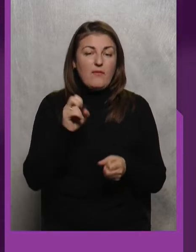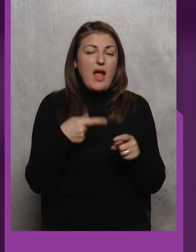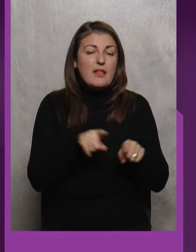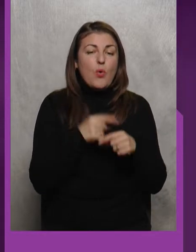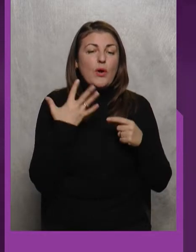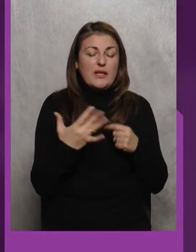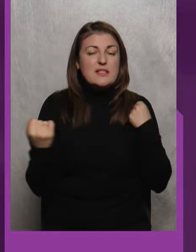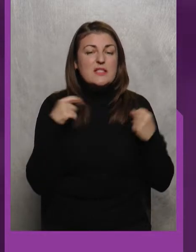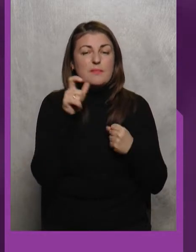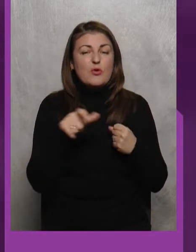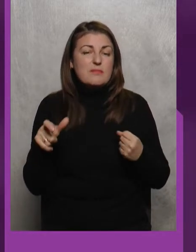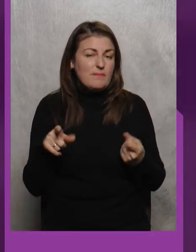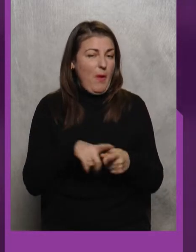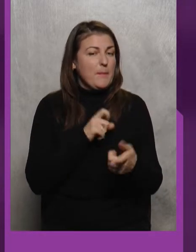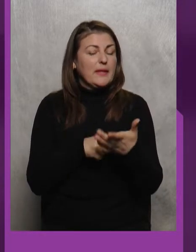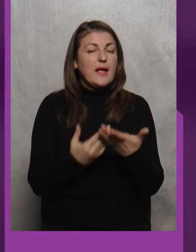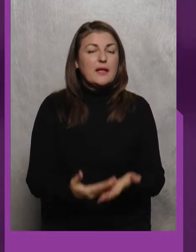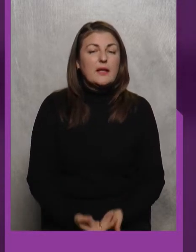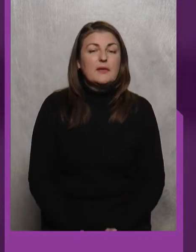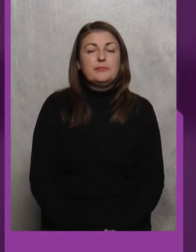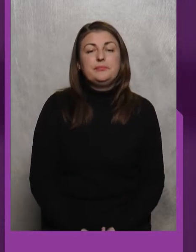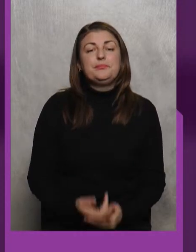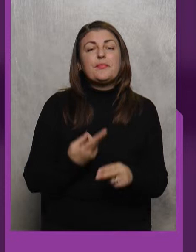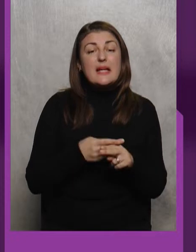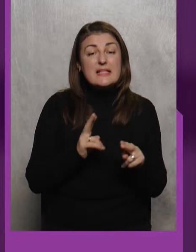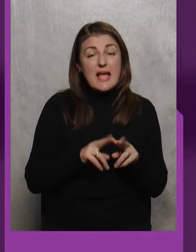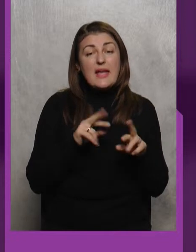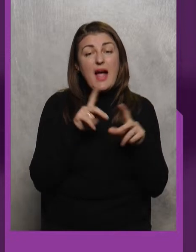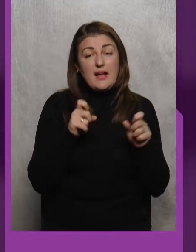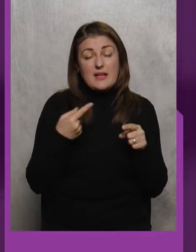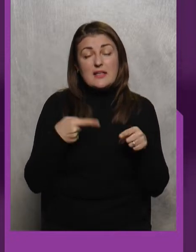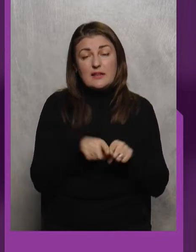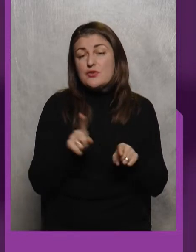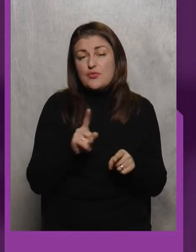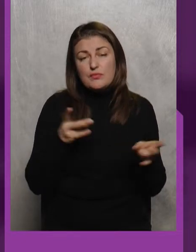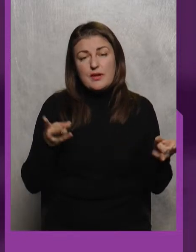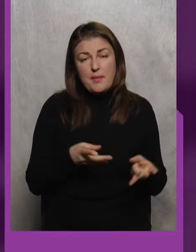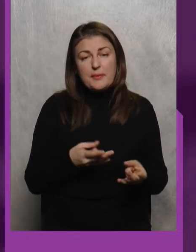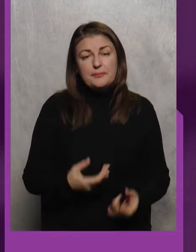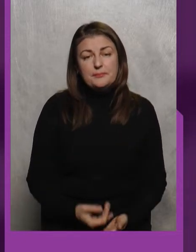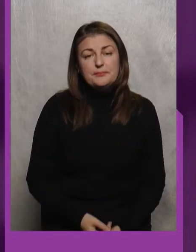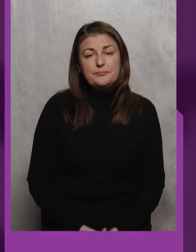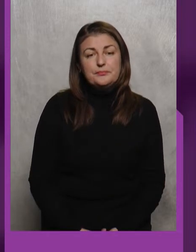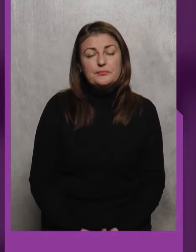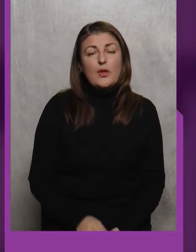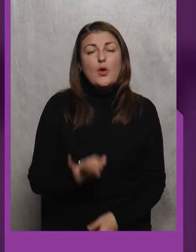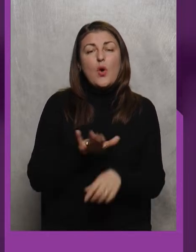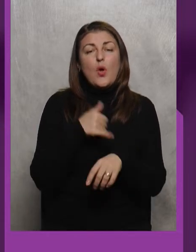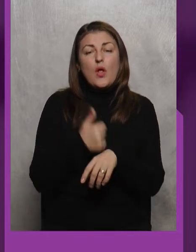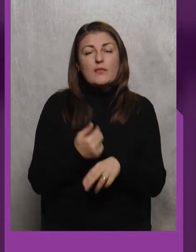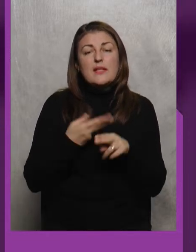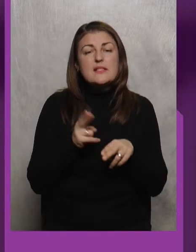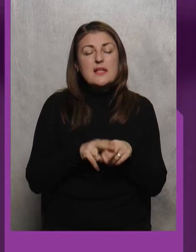Спортсменів Провокативне питання Це Якраз Те що треба Головне